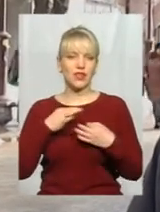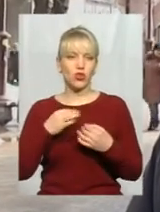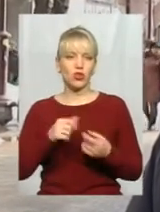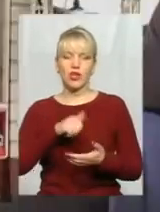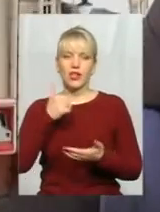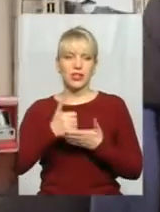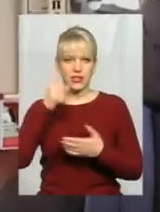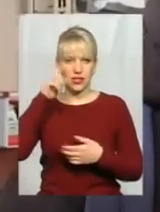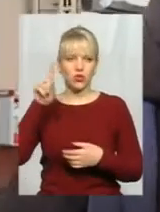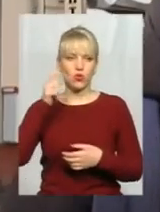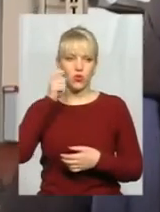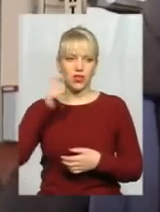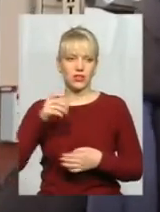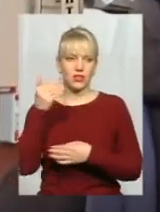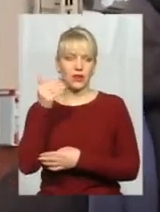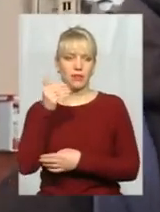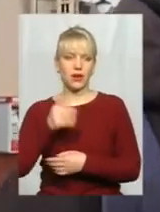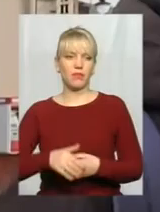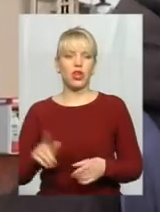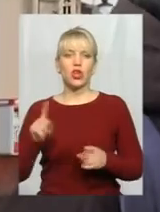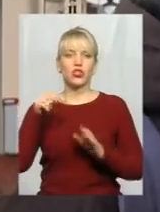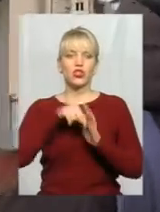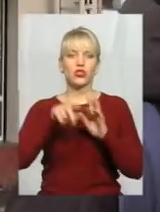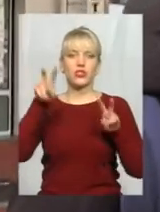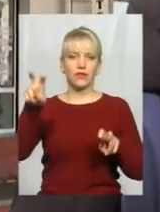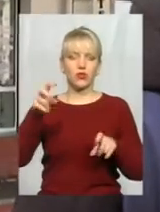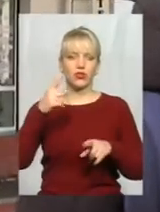це український прапор. А з чим вас ассоціюється червоно-чорний прапор?